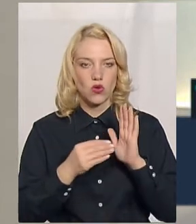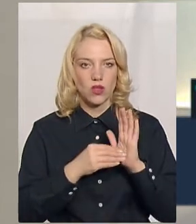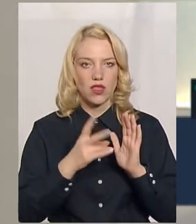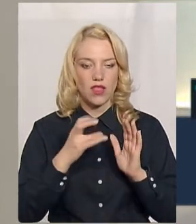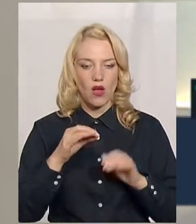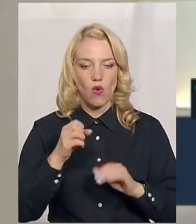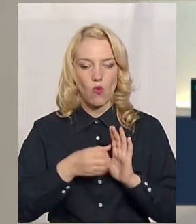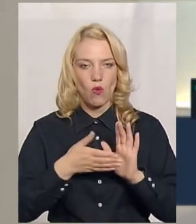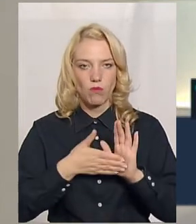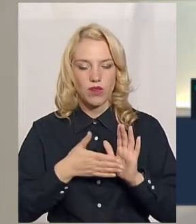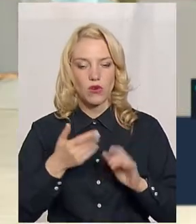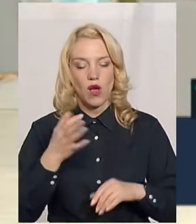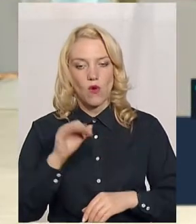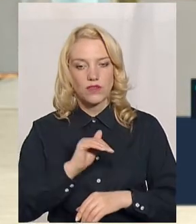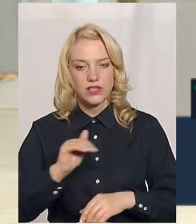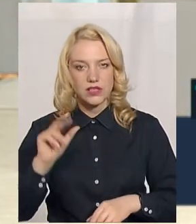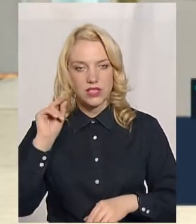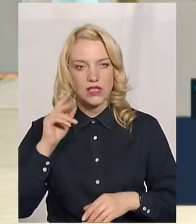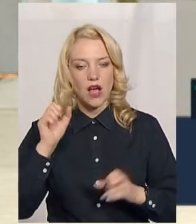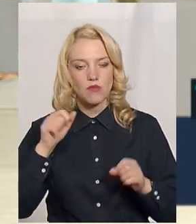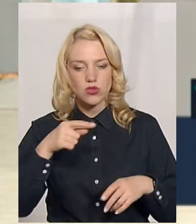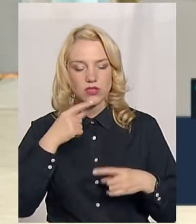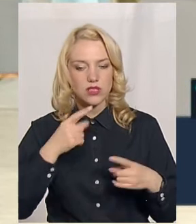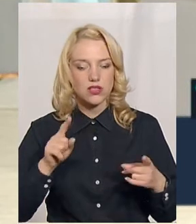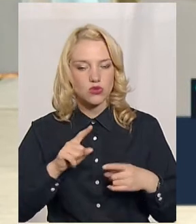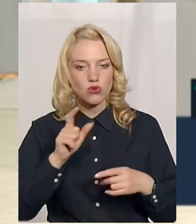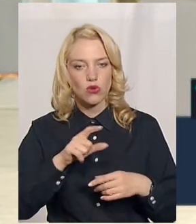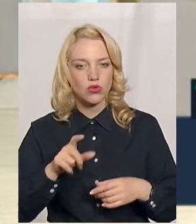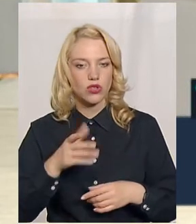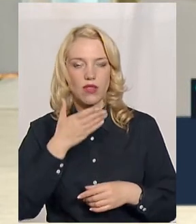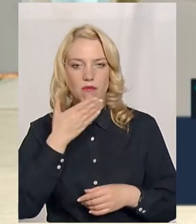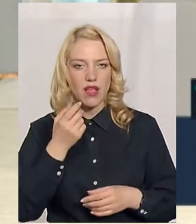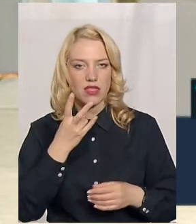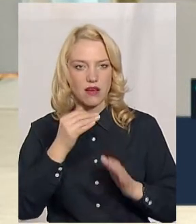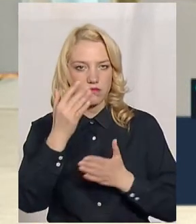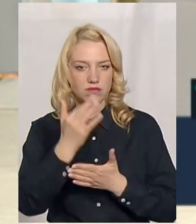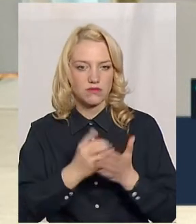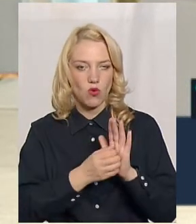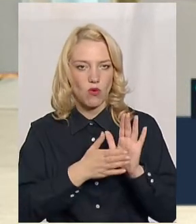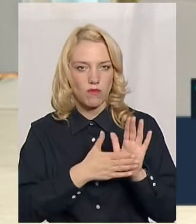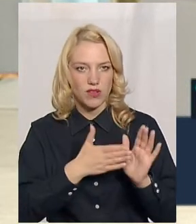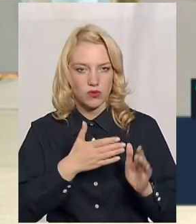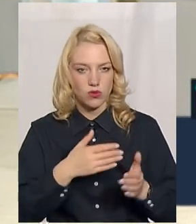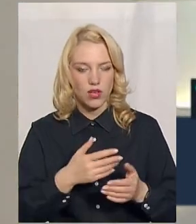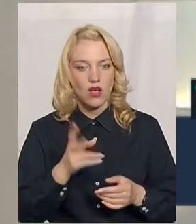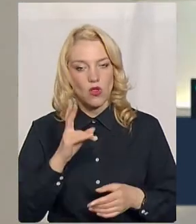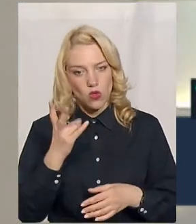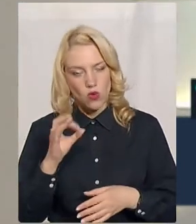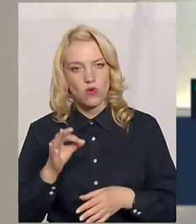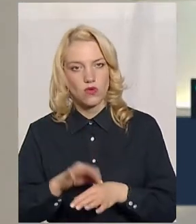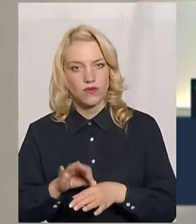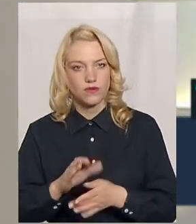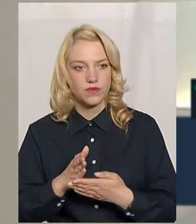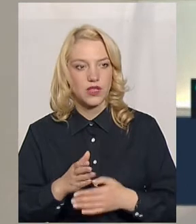цифра, а можна припустити, що є люди інфіковані, які на обліку не стоять? То скільки таких може бути? Ви знаєте, по